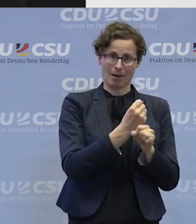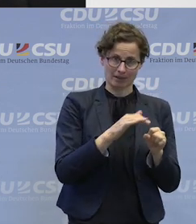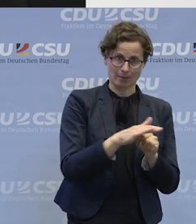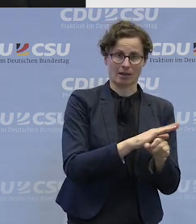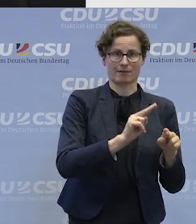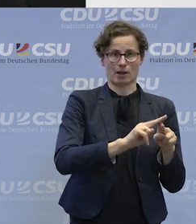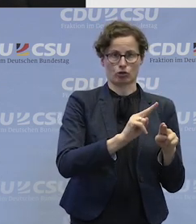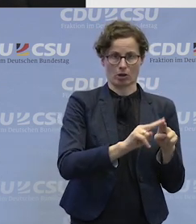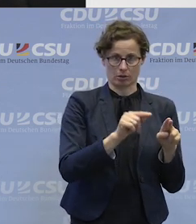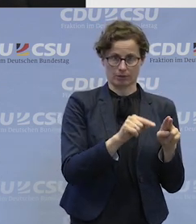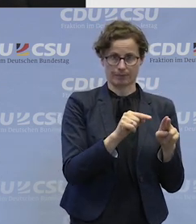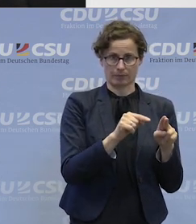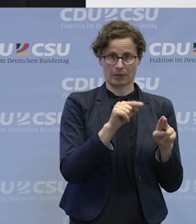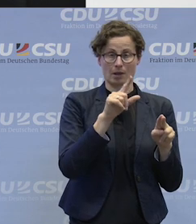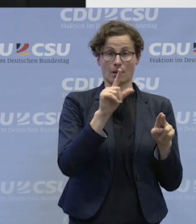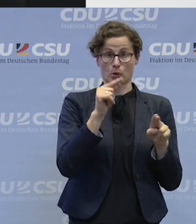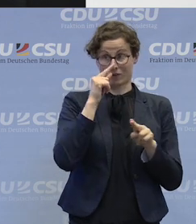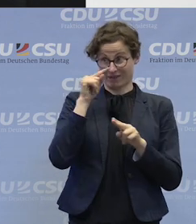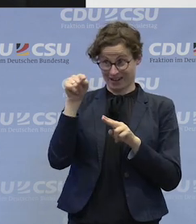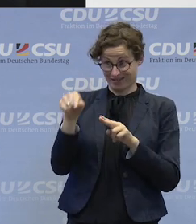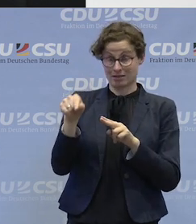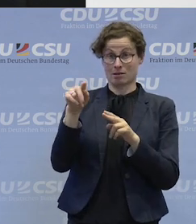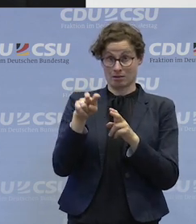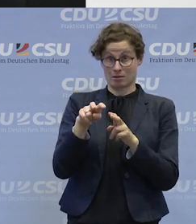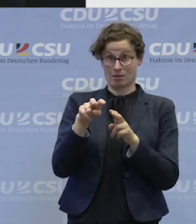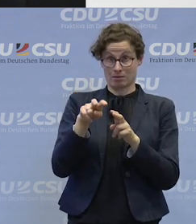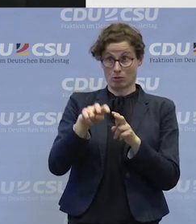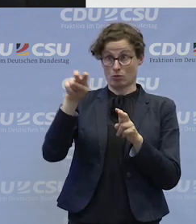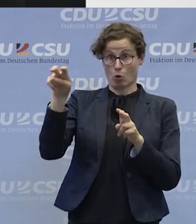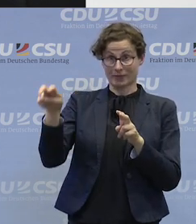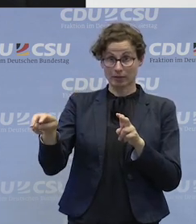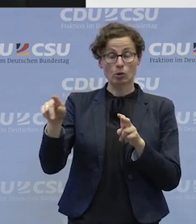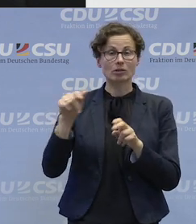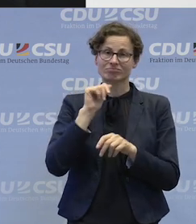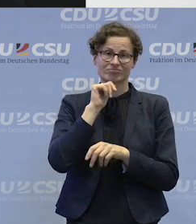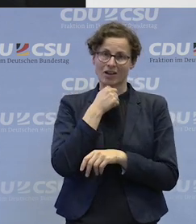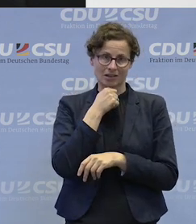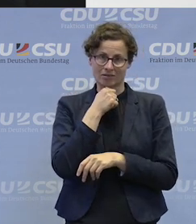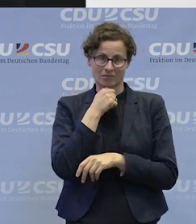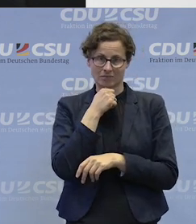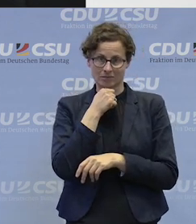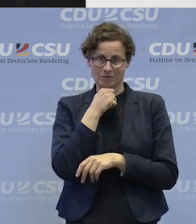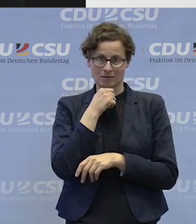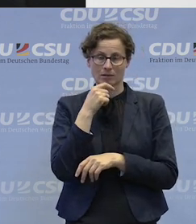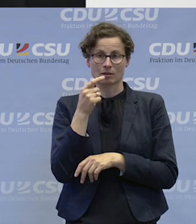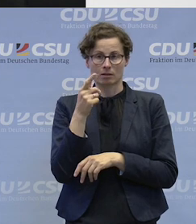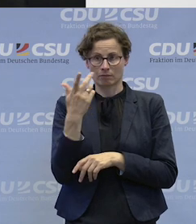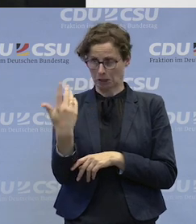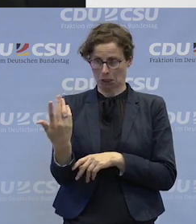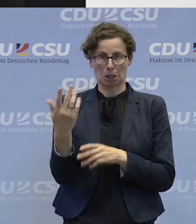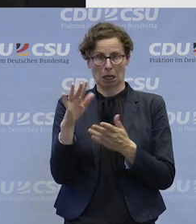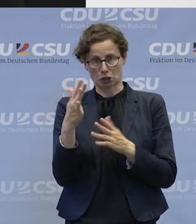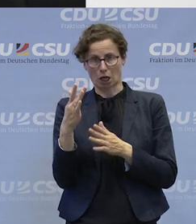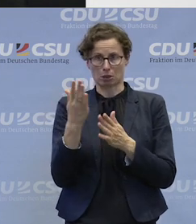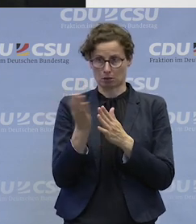Werkstattarbeitsplatz. Das heißt, Ihr Umsetzungsfall, da ist die Antwort nein. Dann ist ja jemand offenbar bei Ihnen beschäftigt, Glückwunsch,